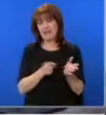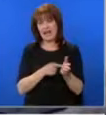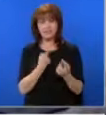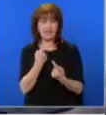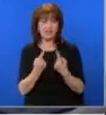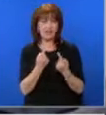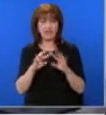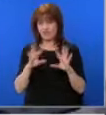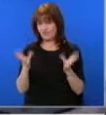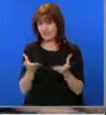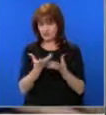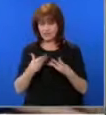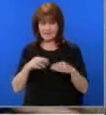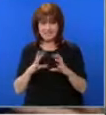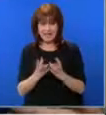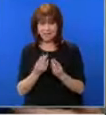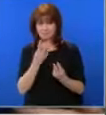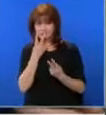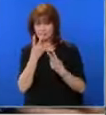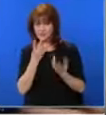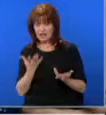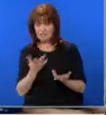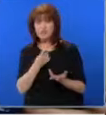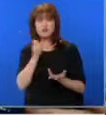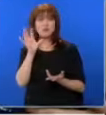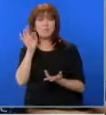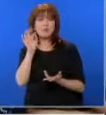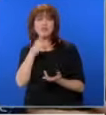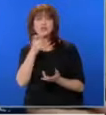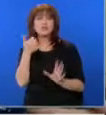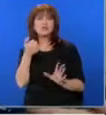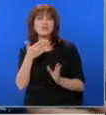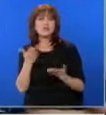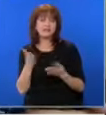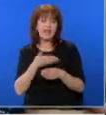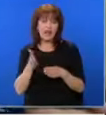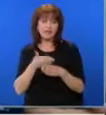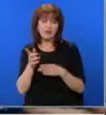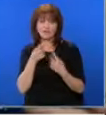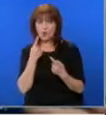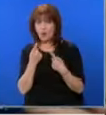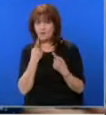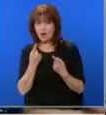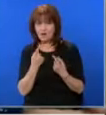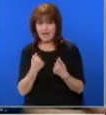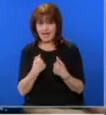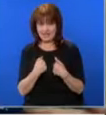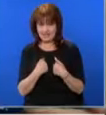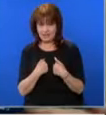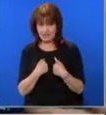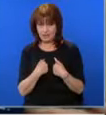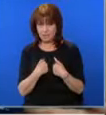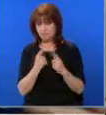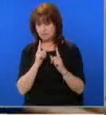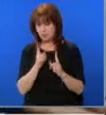заедно. Днеска гледам с Борисов 150, 160, постоянно говорим. Може се случи, че ние с Кирил да управляваме